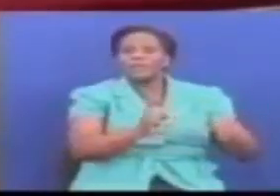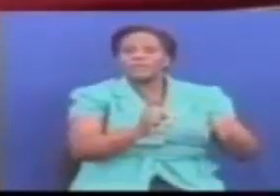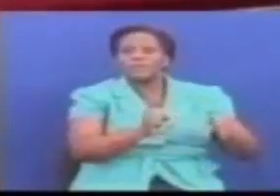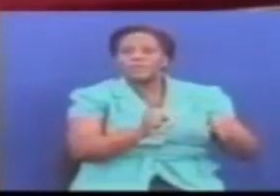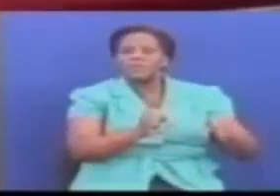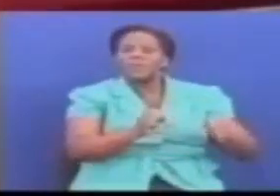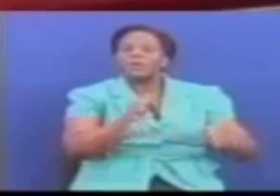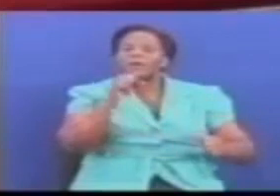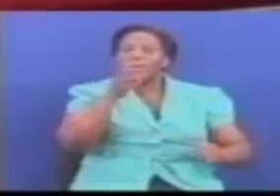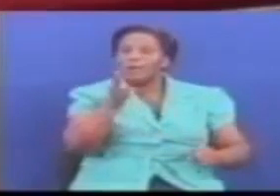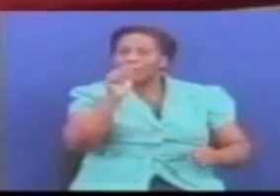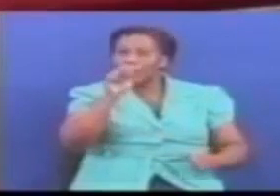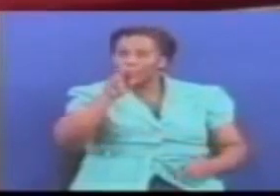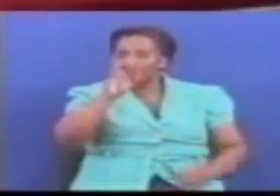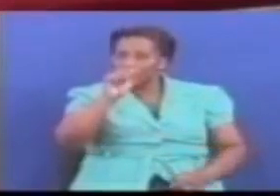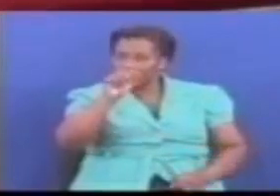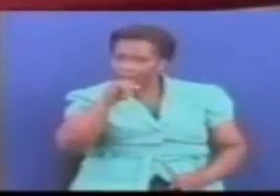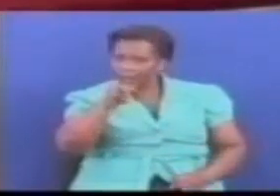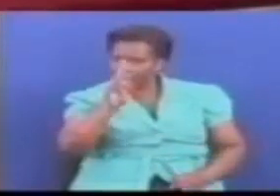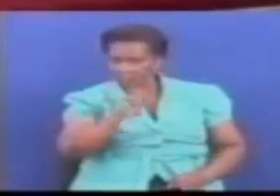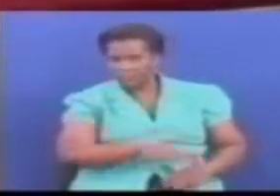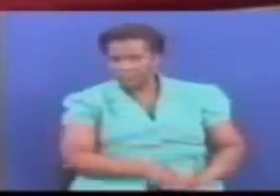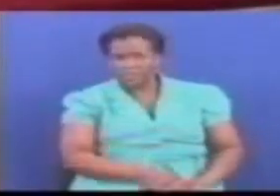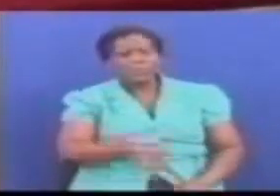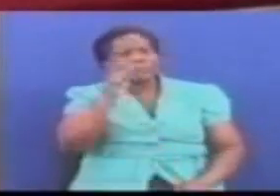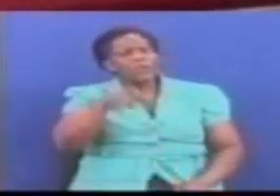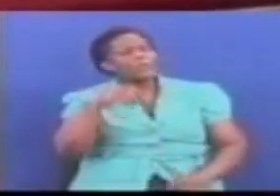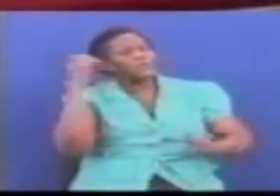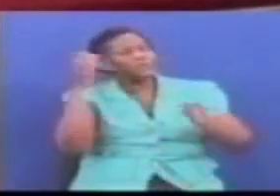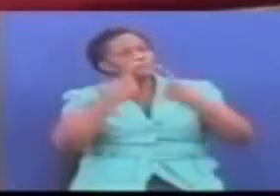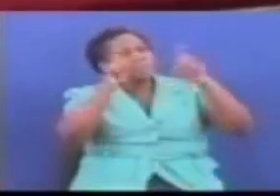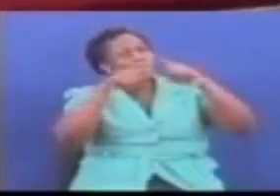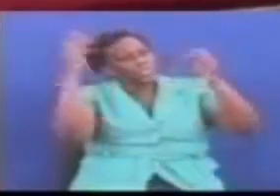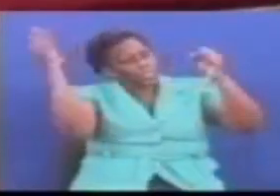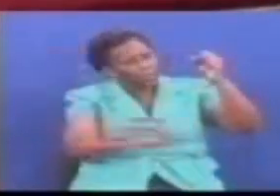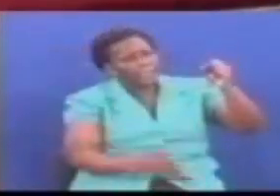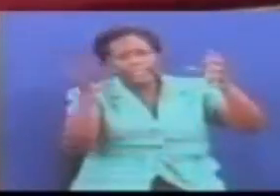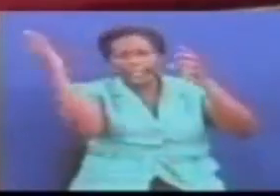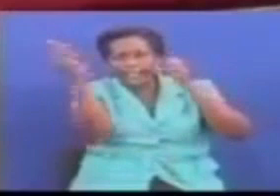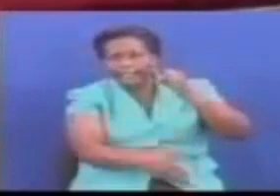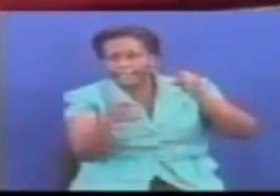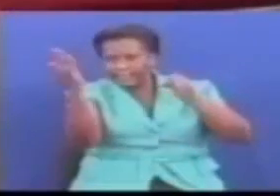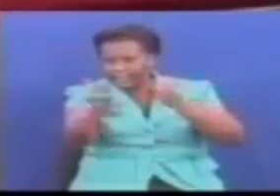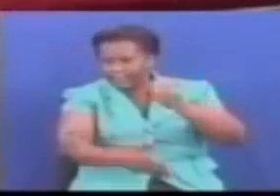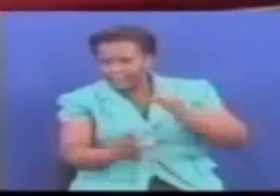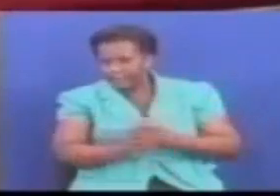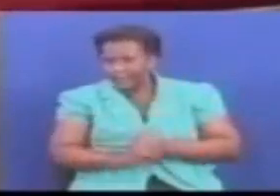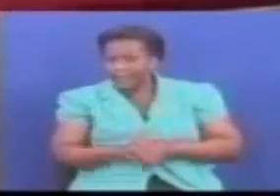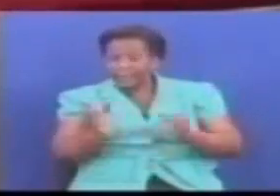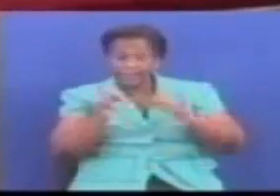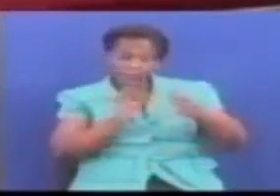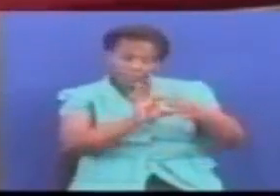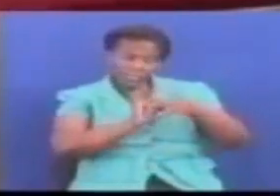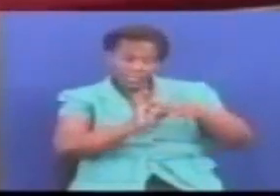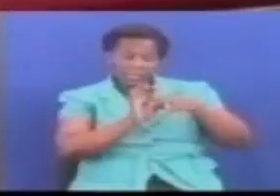wanawakodi, wanainchi wakasuru Alafu wanaenda wengine, wanakata miti usiku wengine wanalima Lakini kwa kushirikiana na mamlaka za serikali za mita